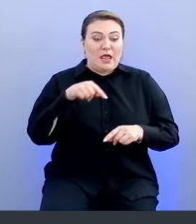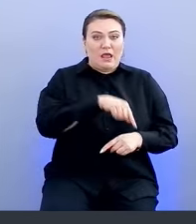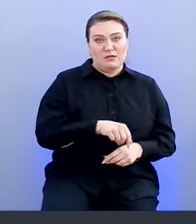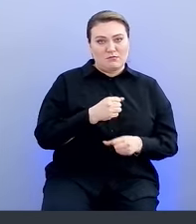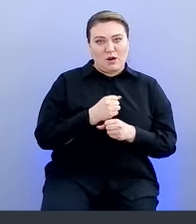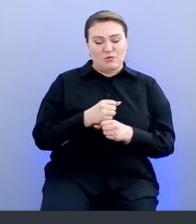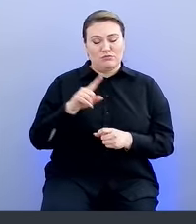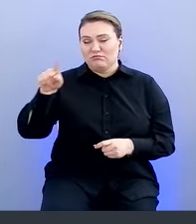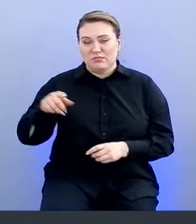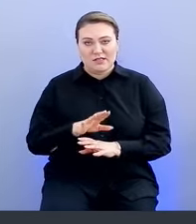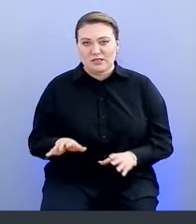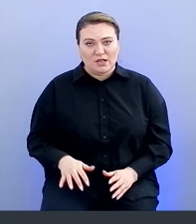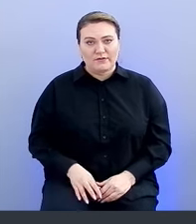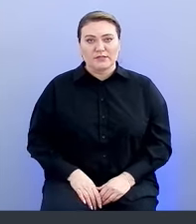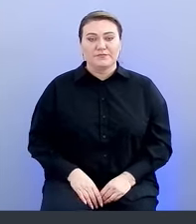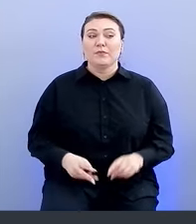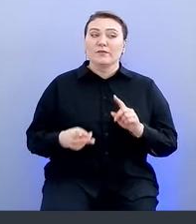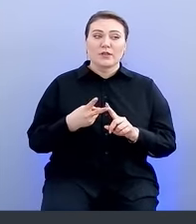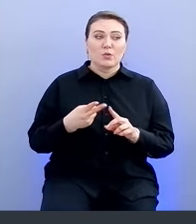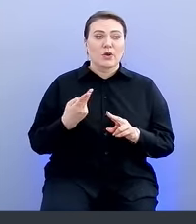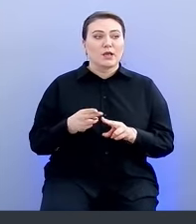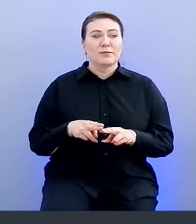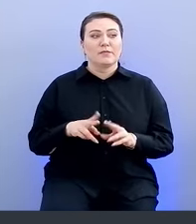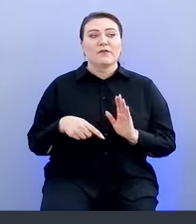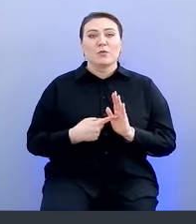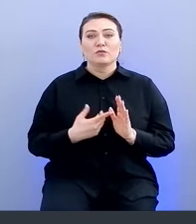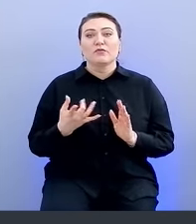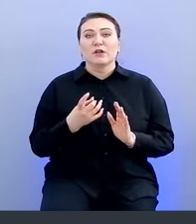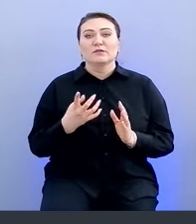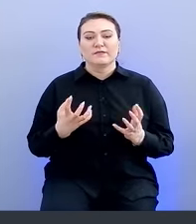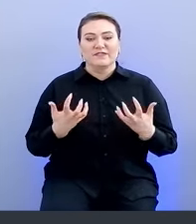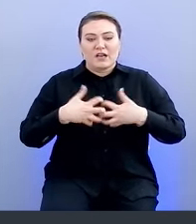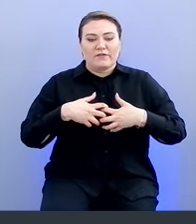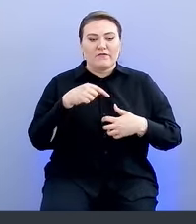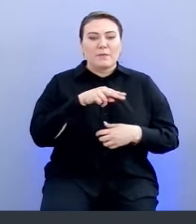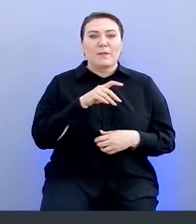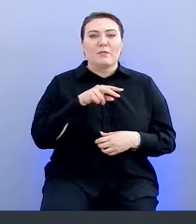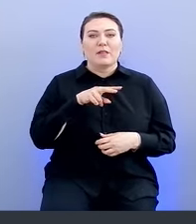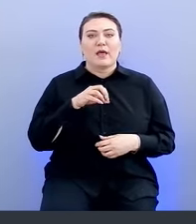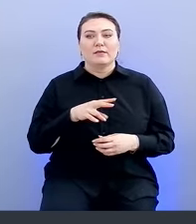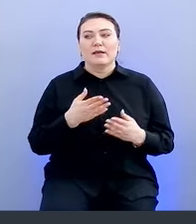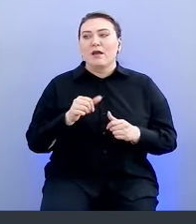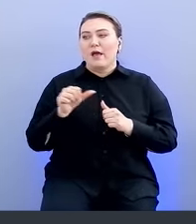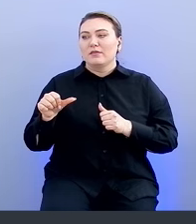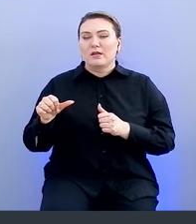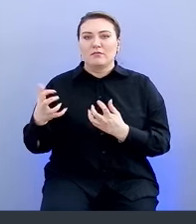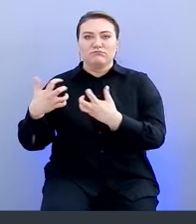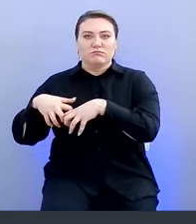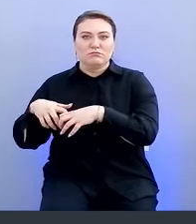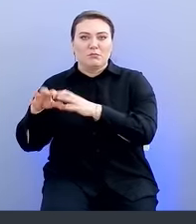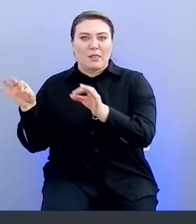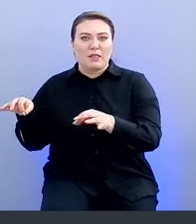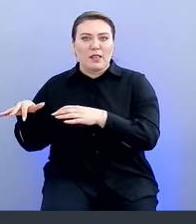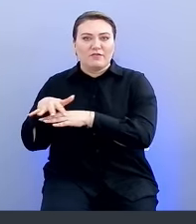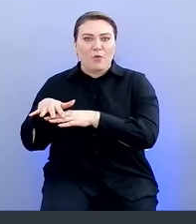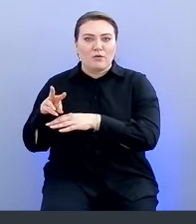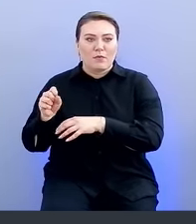Второе – это вопрос встраивания в пайплайн или отдельные платформы. Здесь в